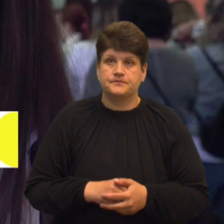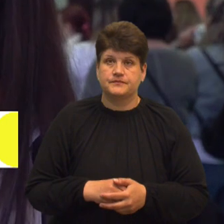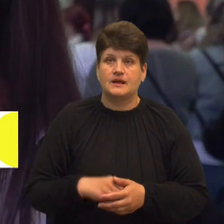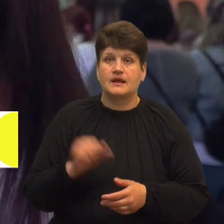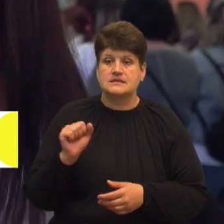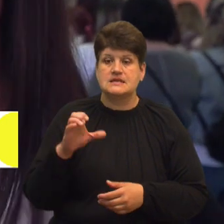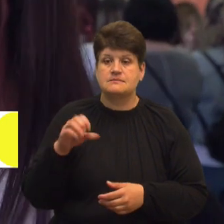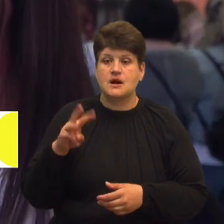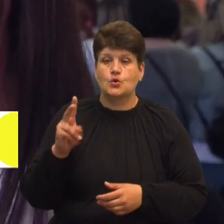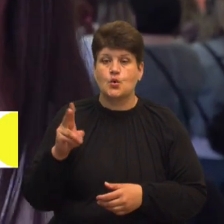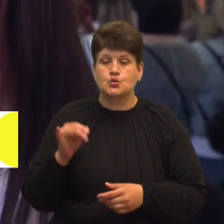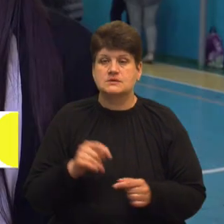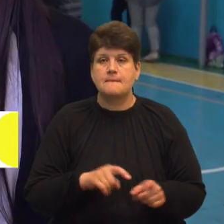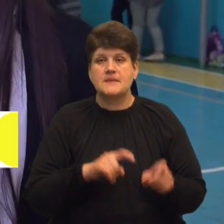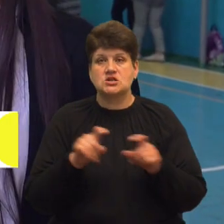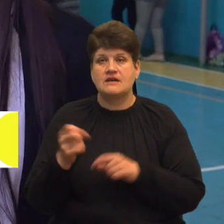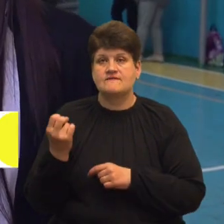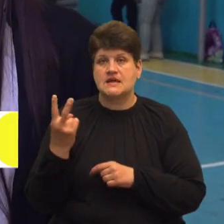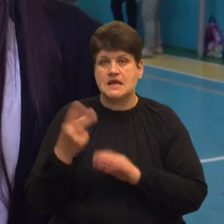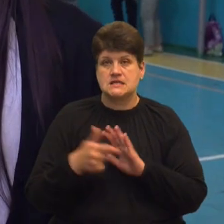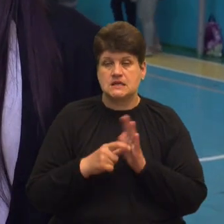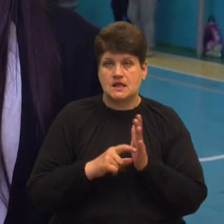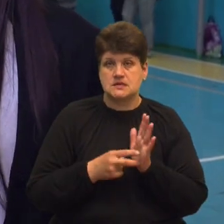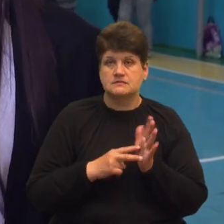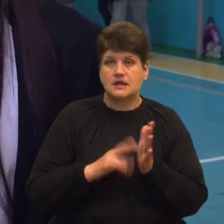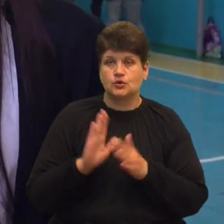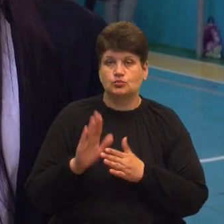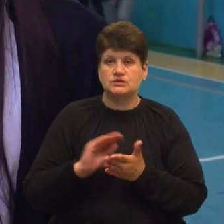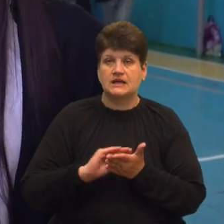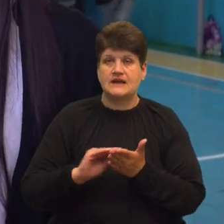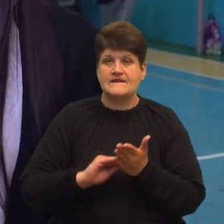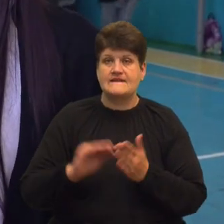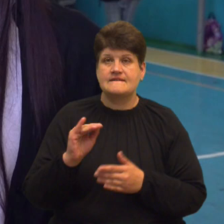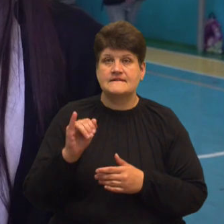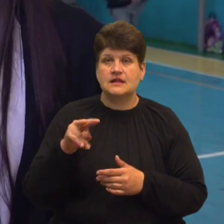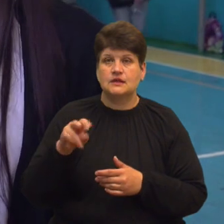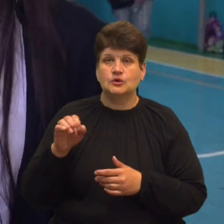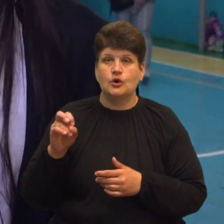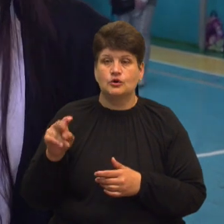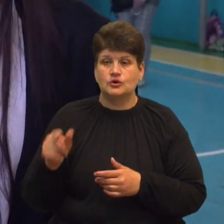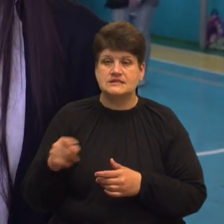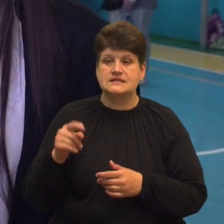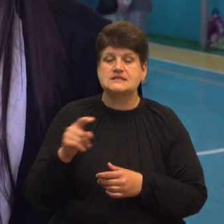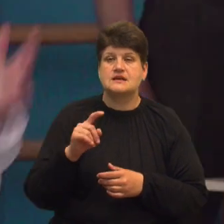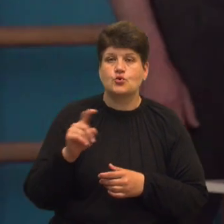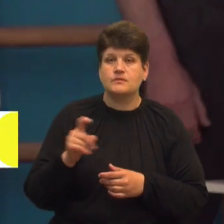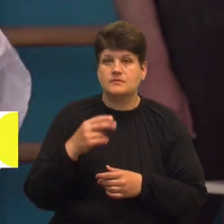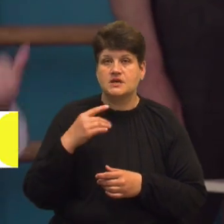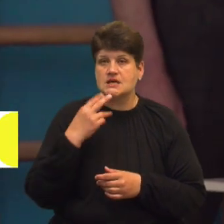Смакус перейшла до 12-го класу, каже, планує стати філологом. Заробити, літературу, фітори.